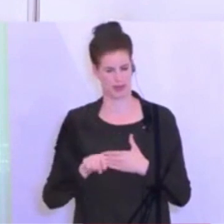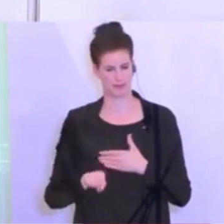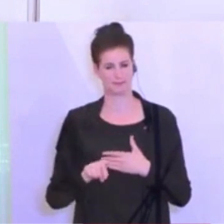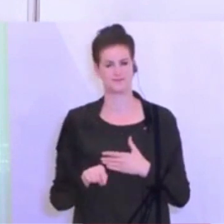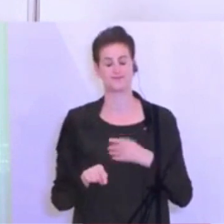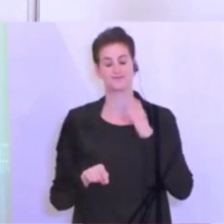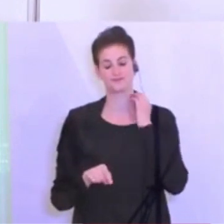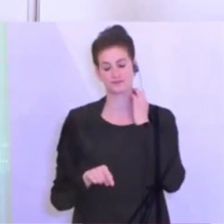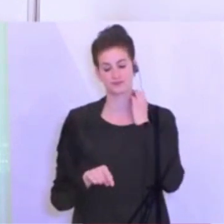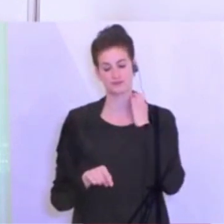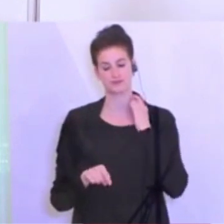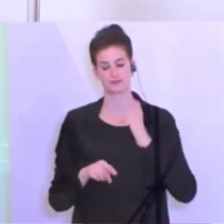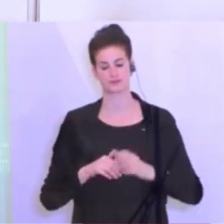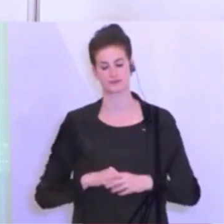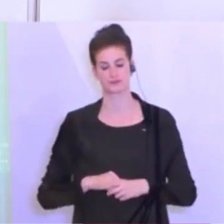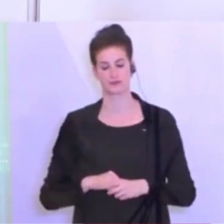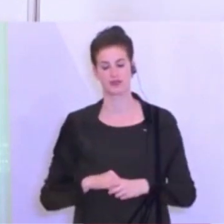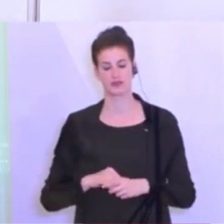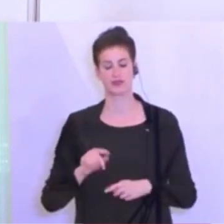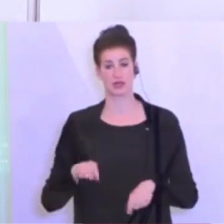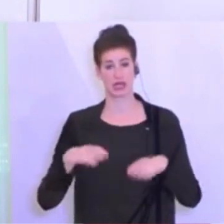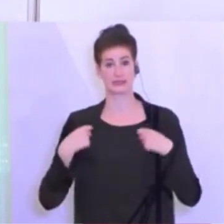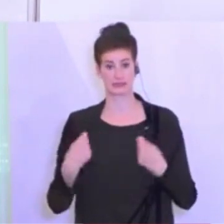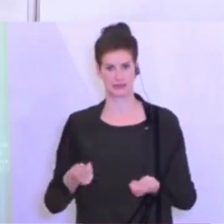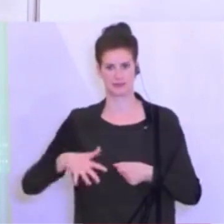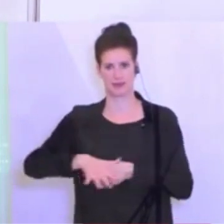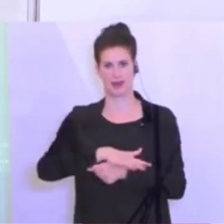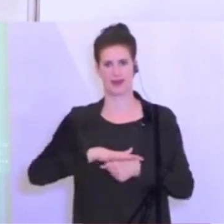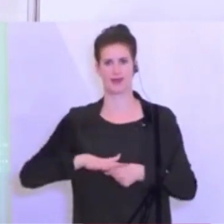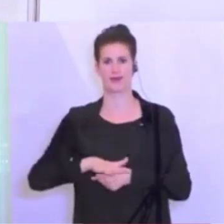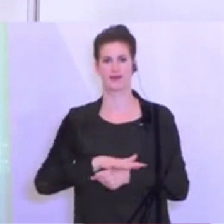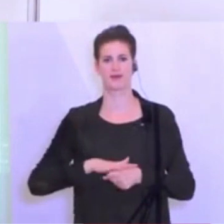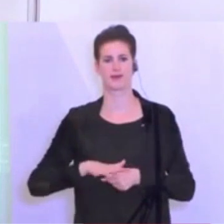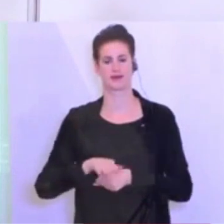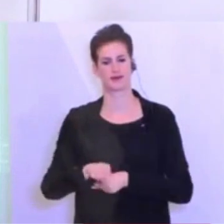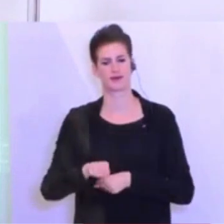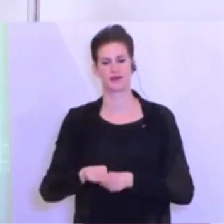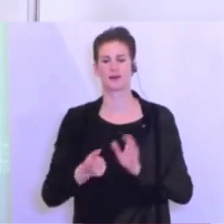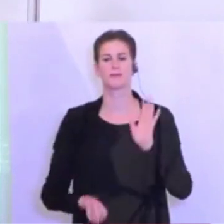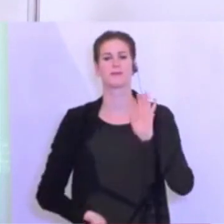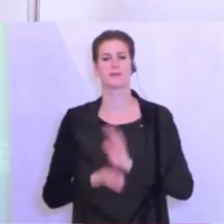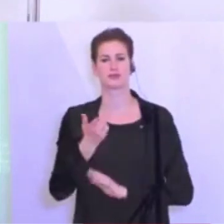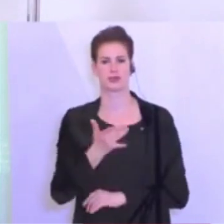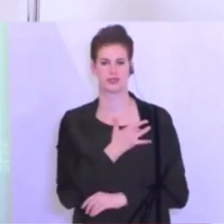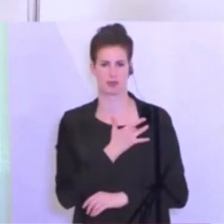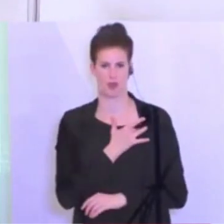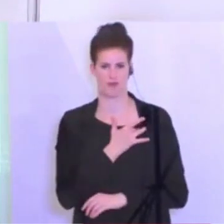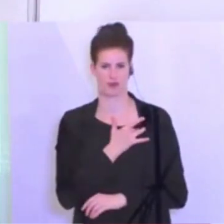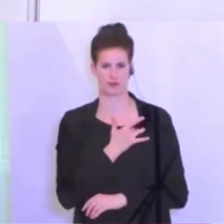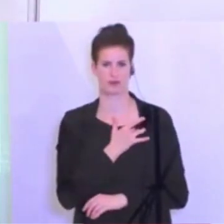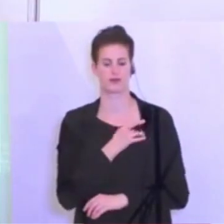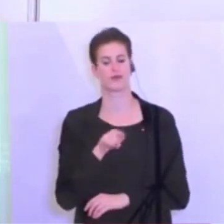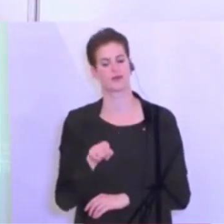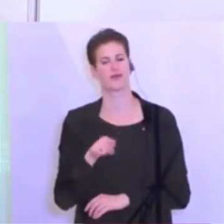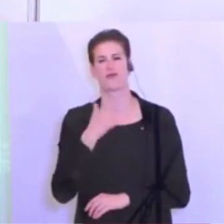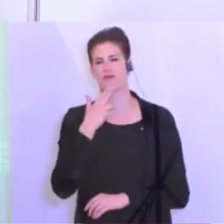gibt, ganz auf den Punkt gebracht, es gibt Branchen, die nicht nur besonders betroffen sind. Meistens sind es